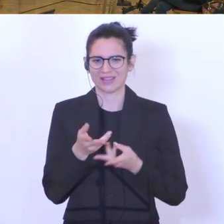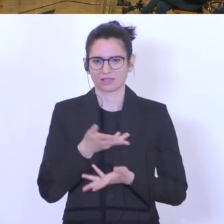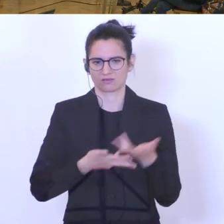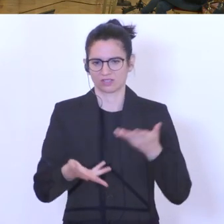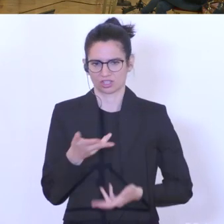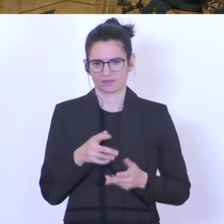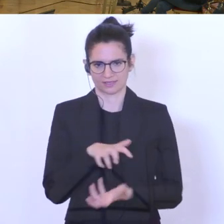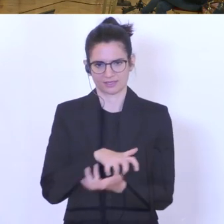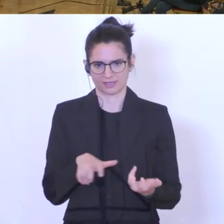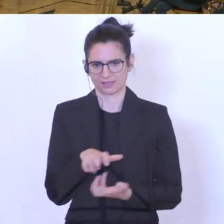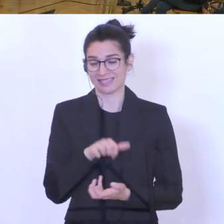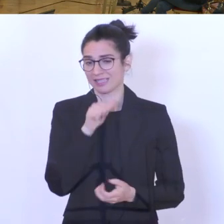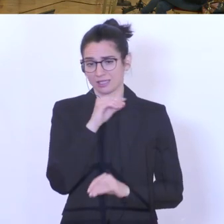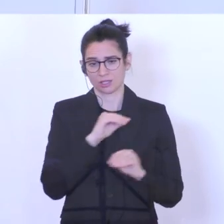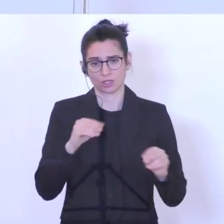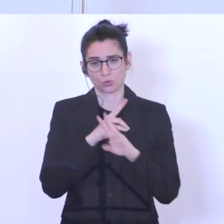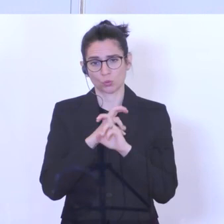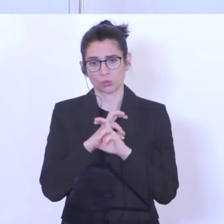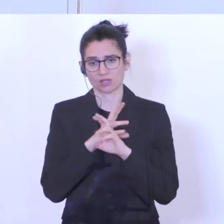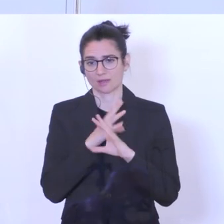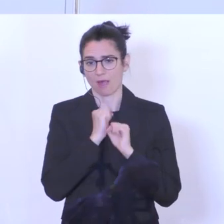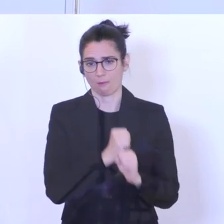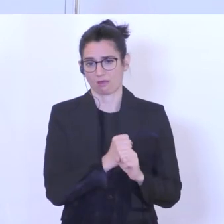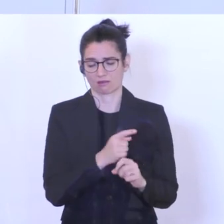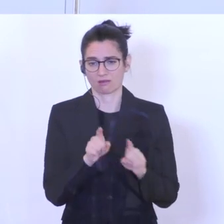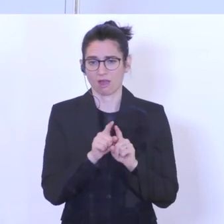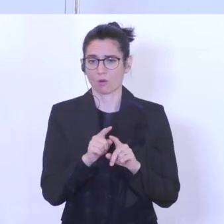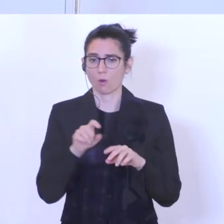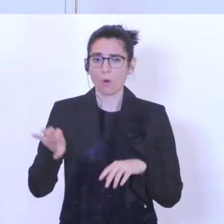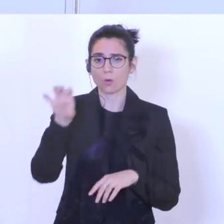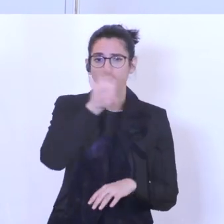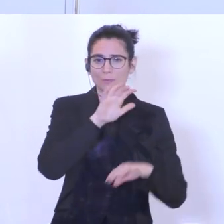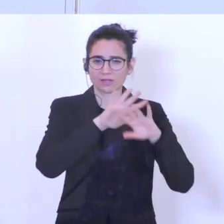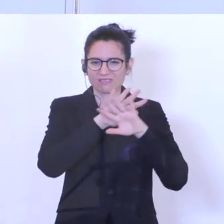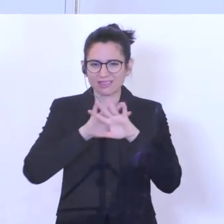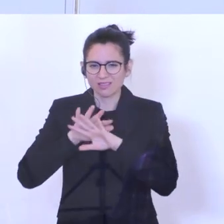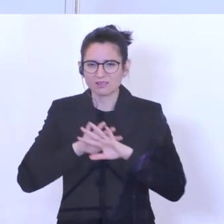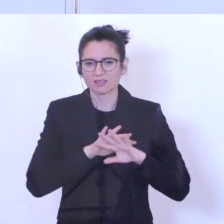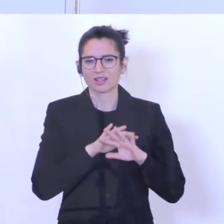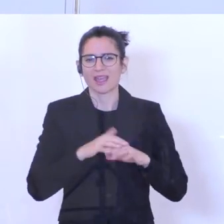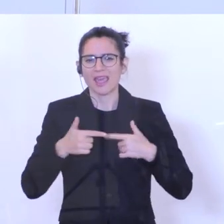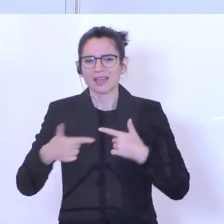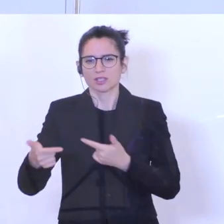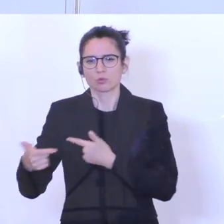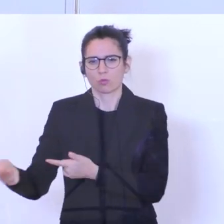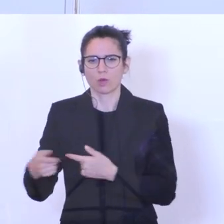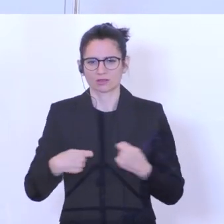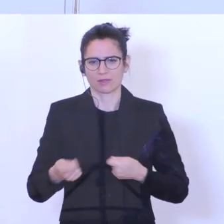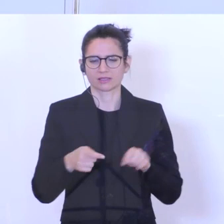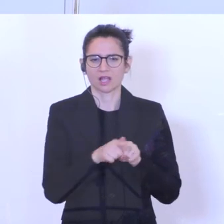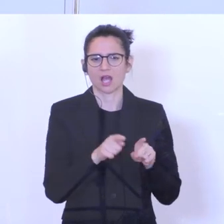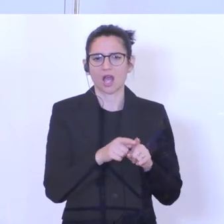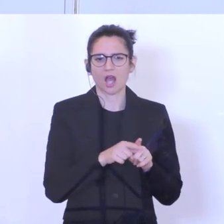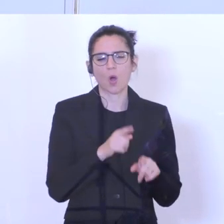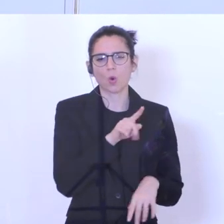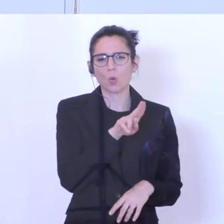hängt eben nicht nur von der Situation in Österreich ab, sondern vor allem auch in anderen europäischen Ländern, in Exportmärkten, aber auch in den USA, das